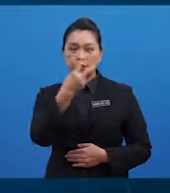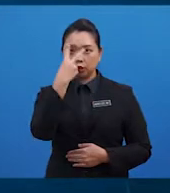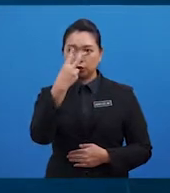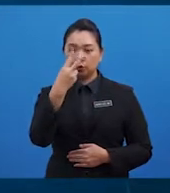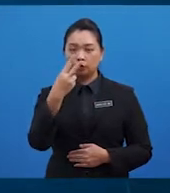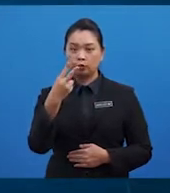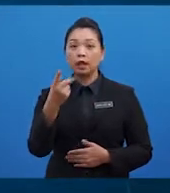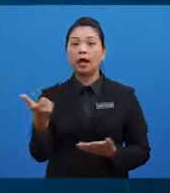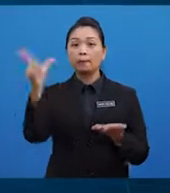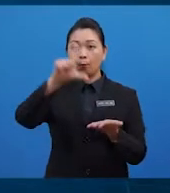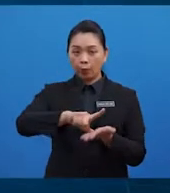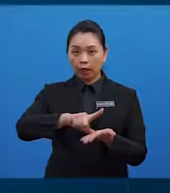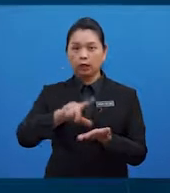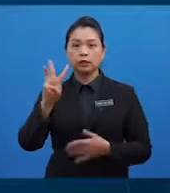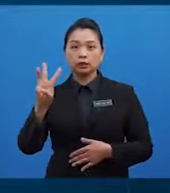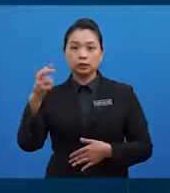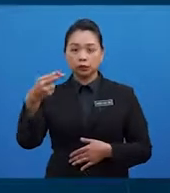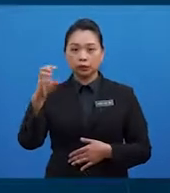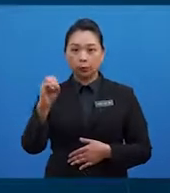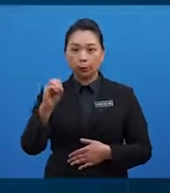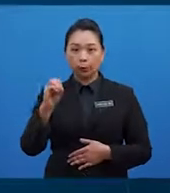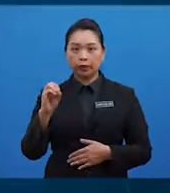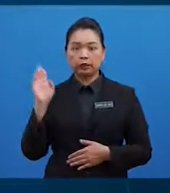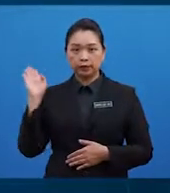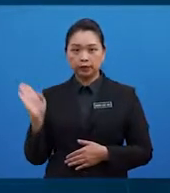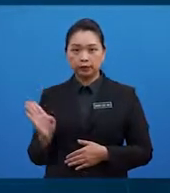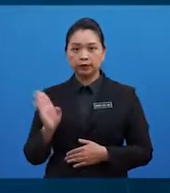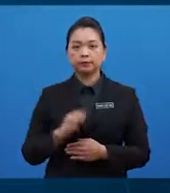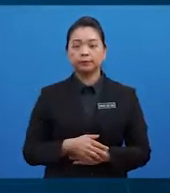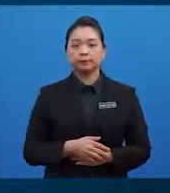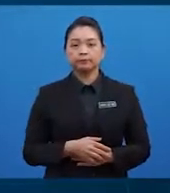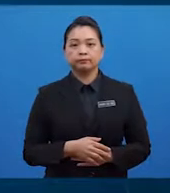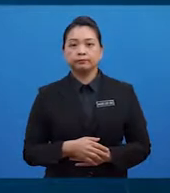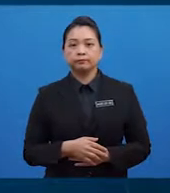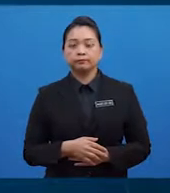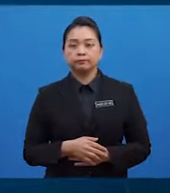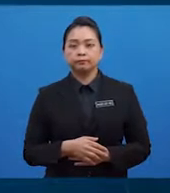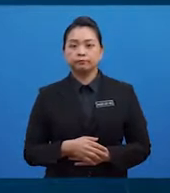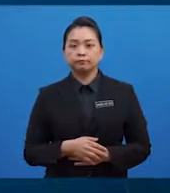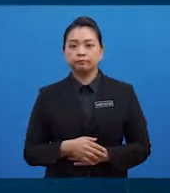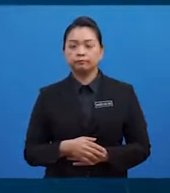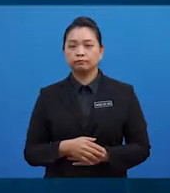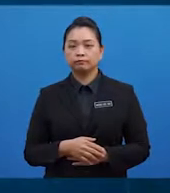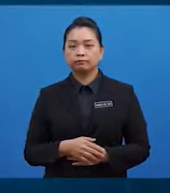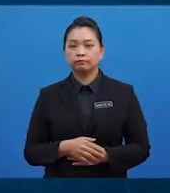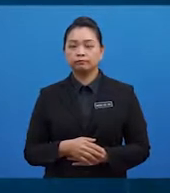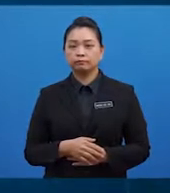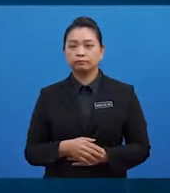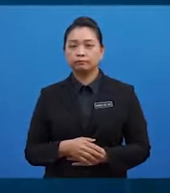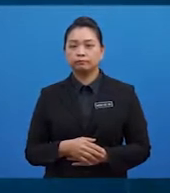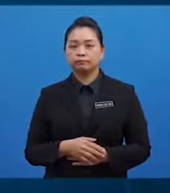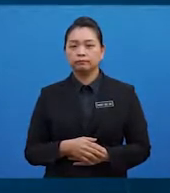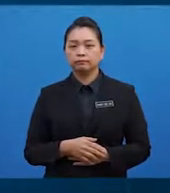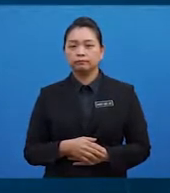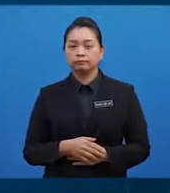Kesehatan Sedunia WHO pada Februari 2020 jelas memperlihatkan betapa